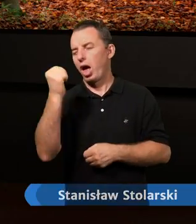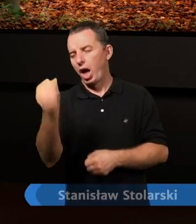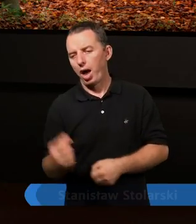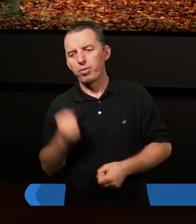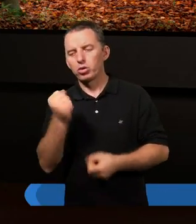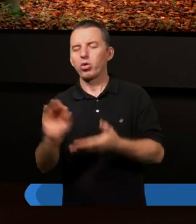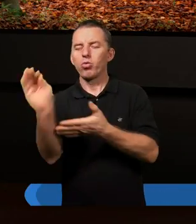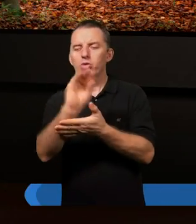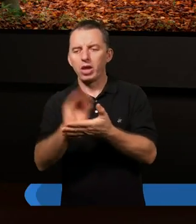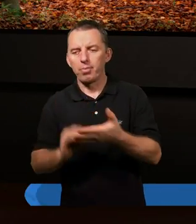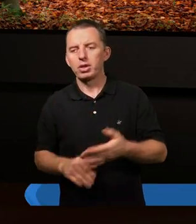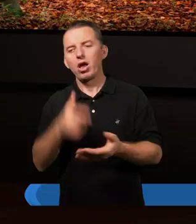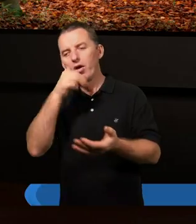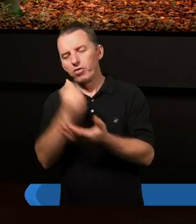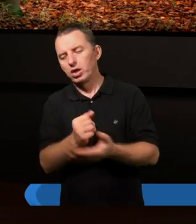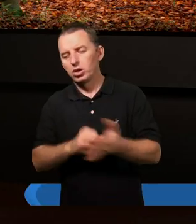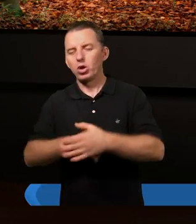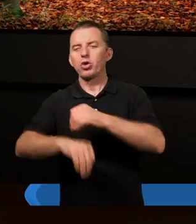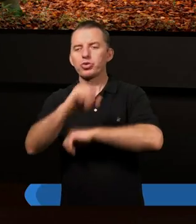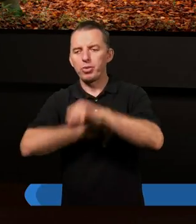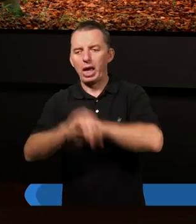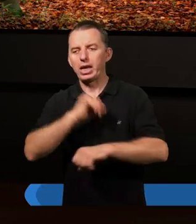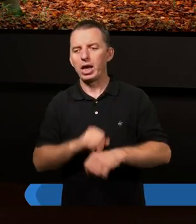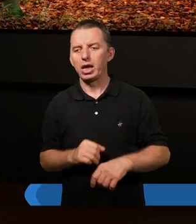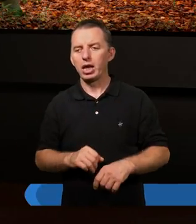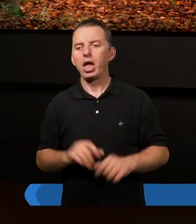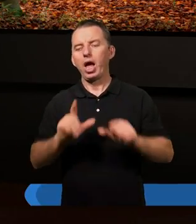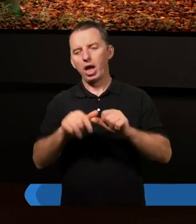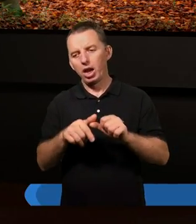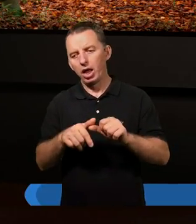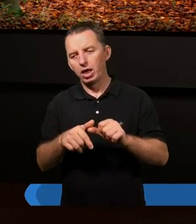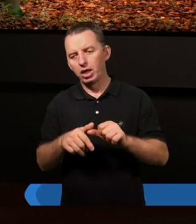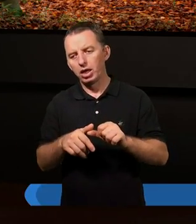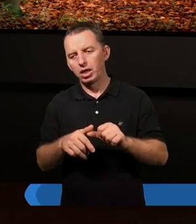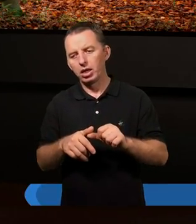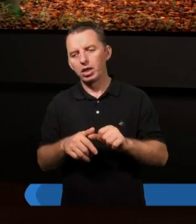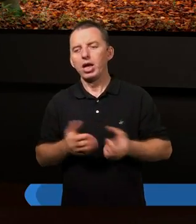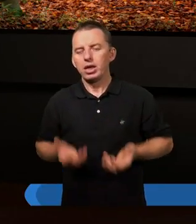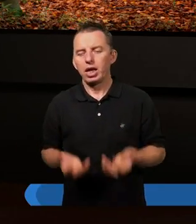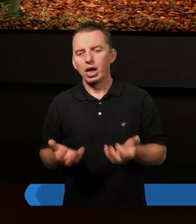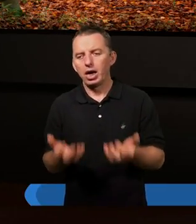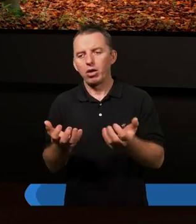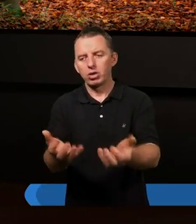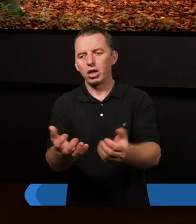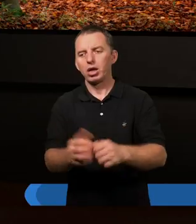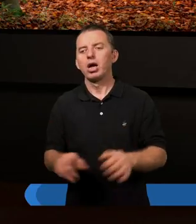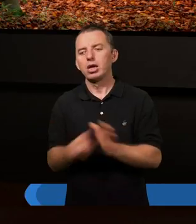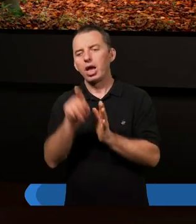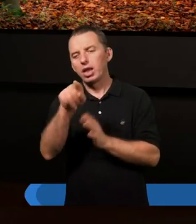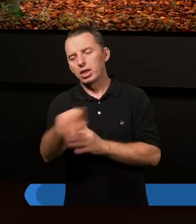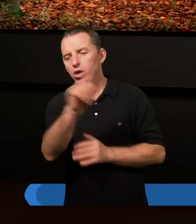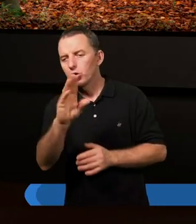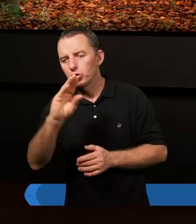Paweł napisał w liście do Rzymian, ale zachęcam, dlatego,